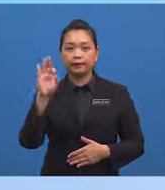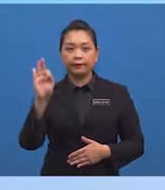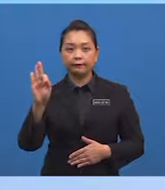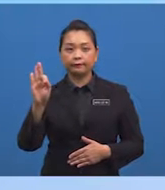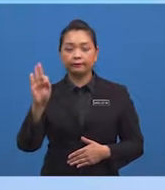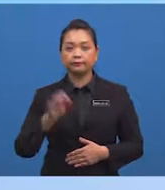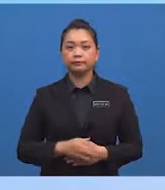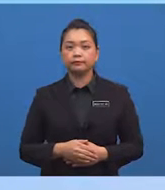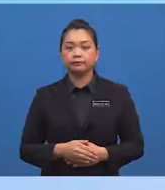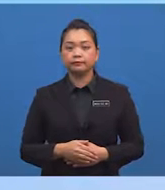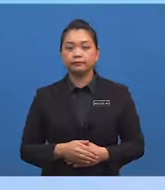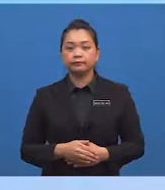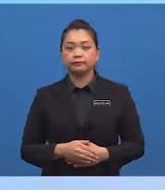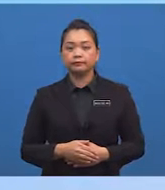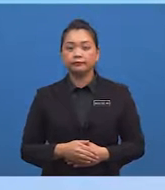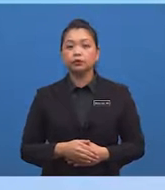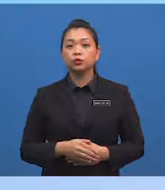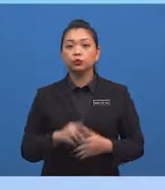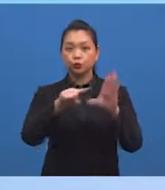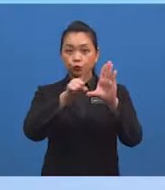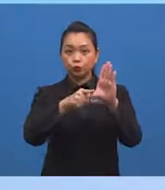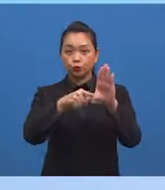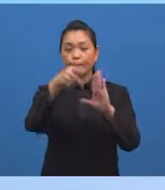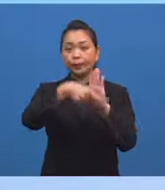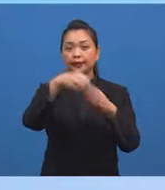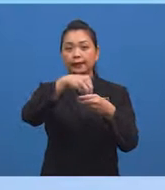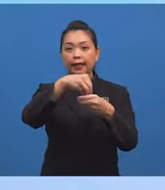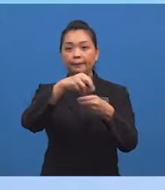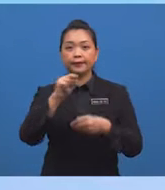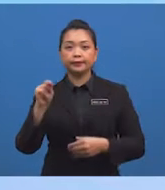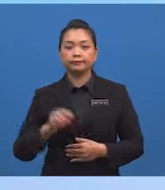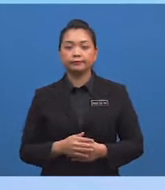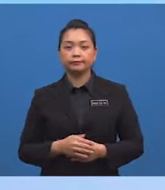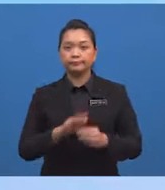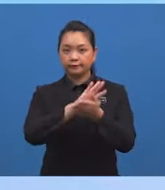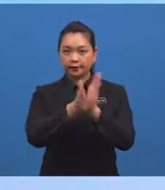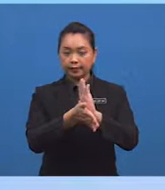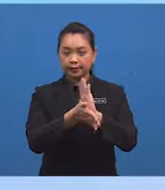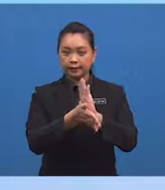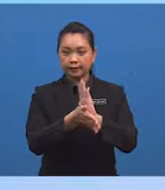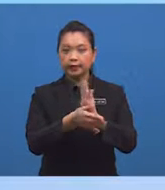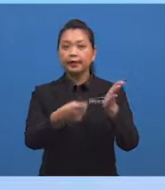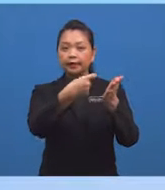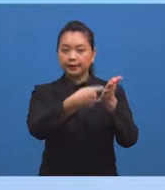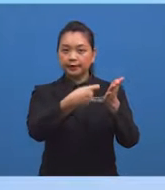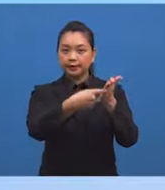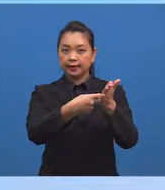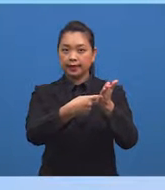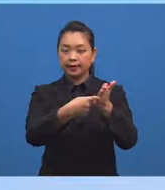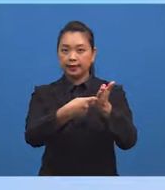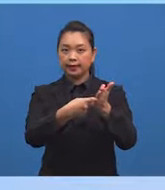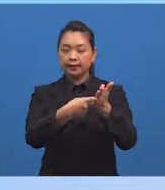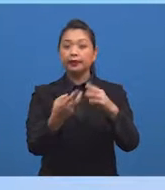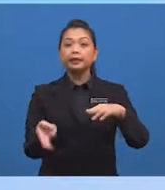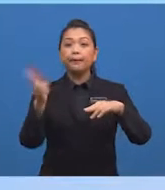yang merupakan sudut perdalaman Maka nilai hasil tambah kedua